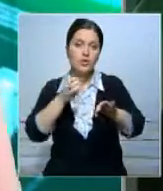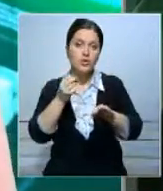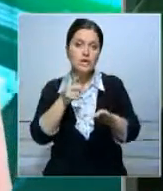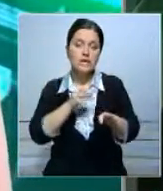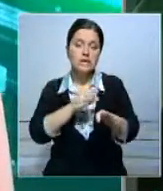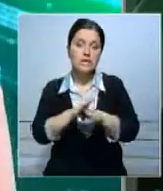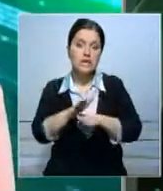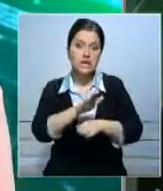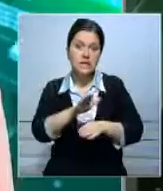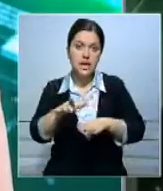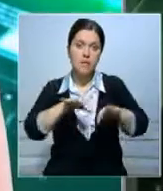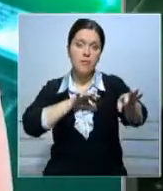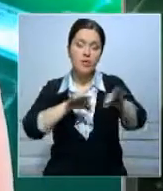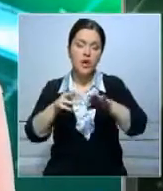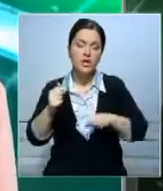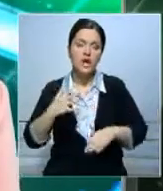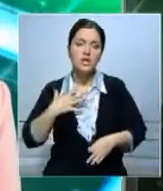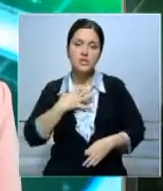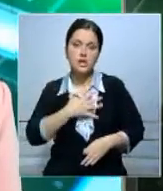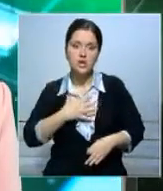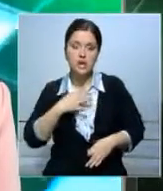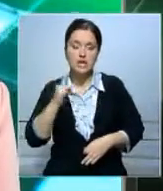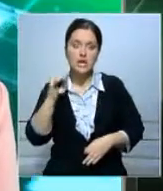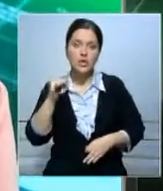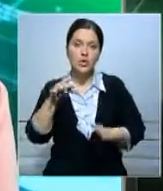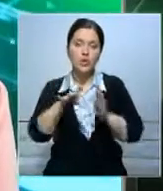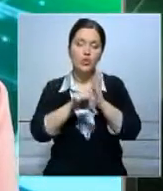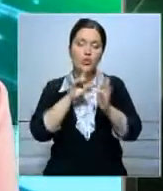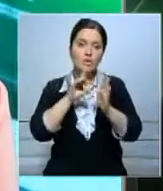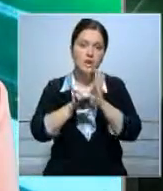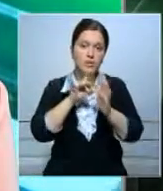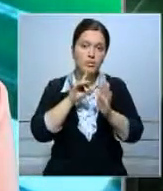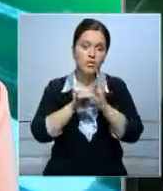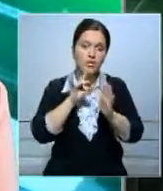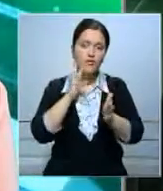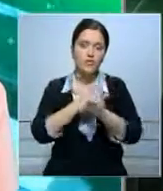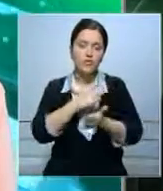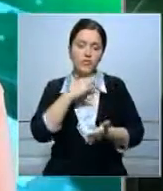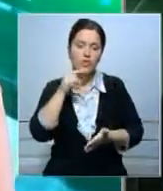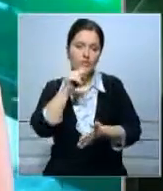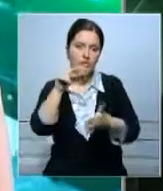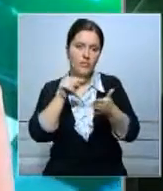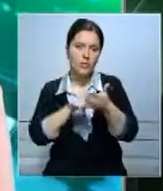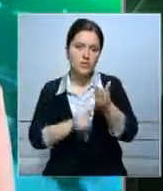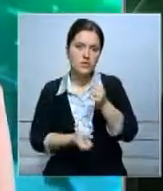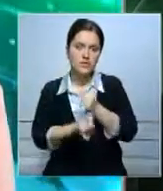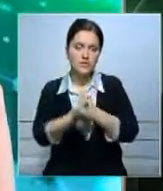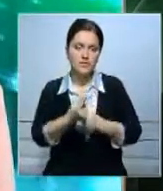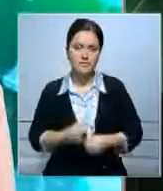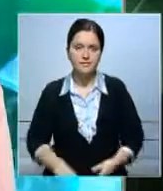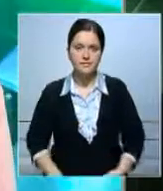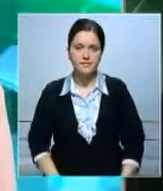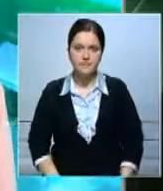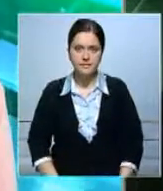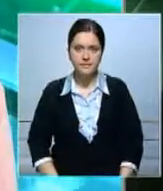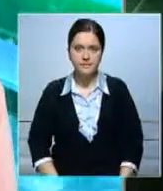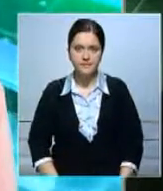поскольку проект достаточно серьезный и у депутатов он вызывает много вопросов. Злиха, вам слово.